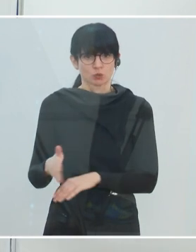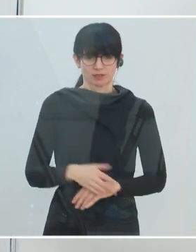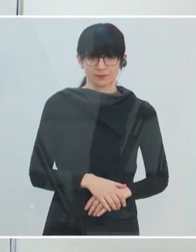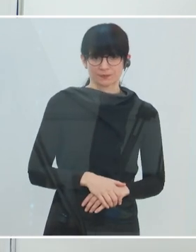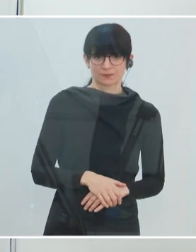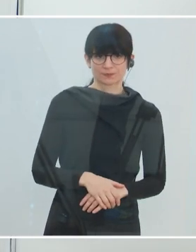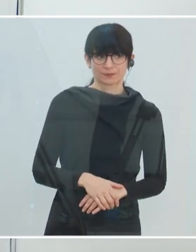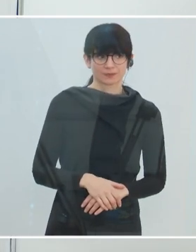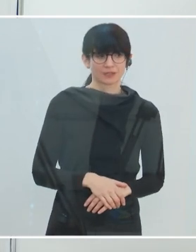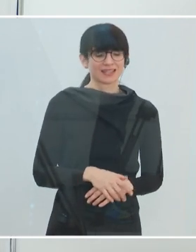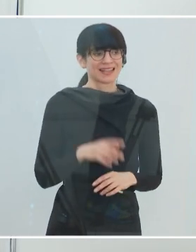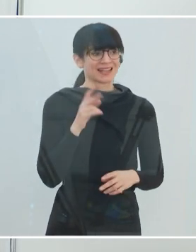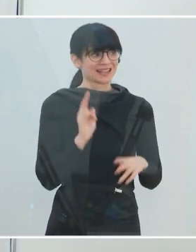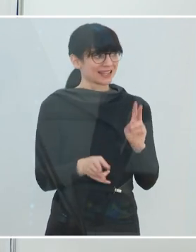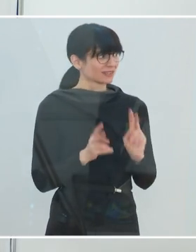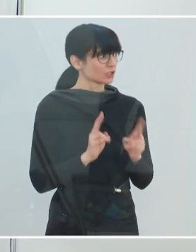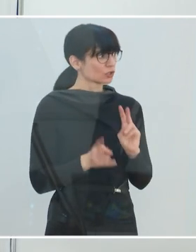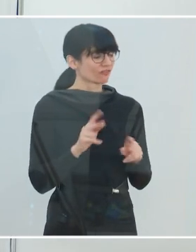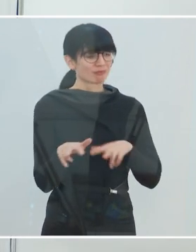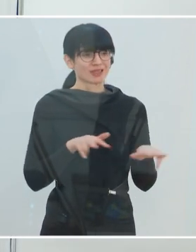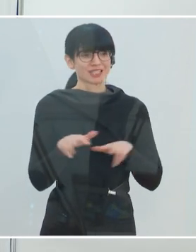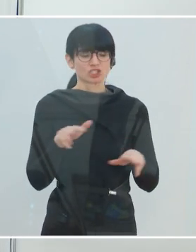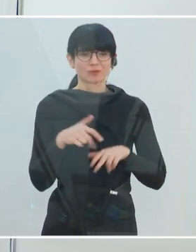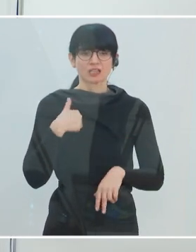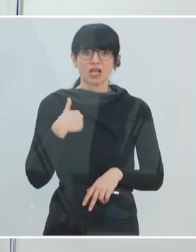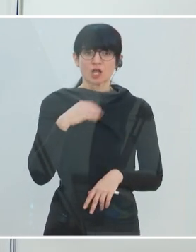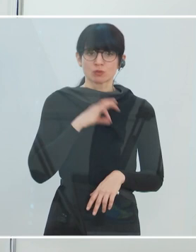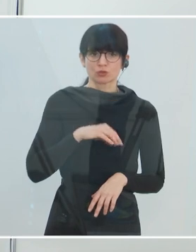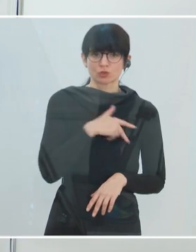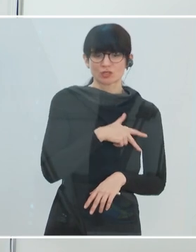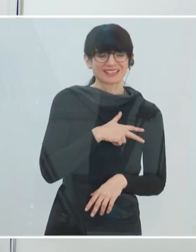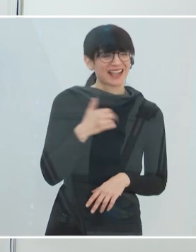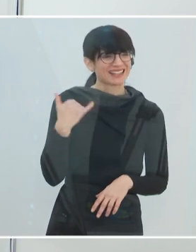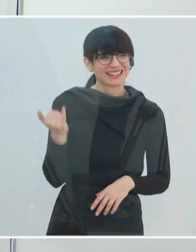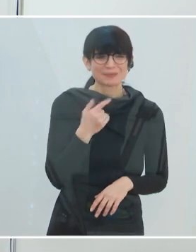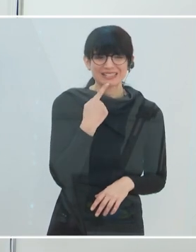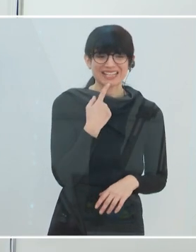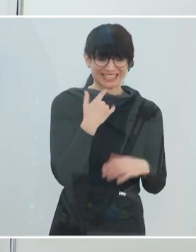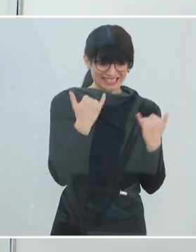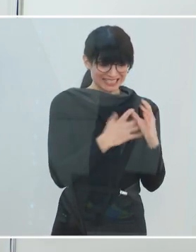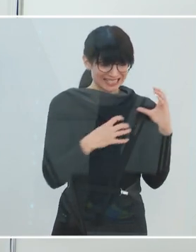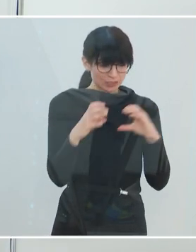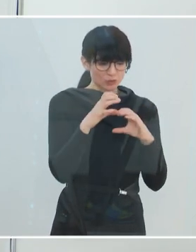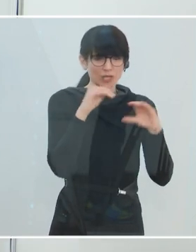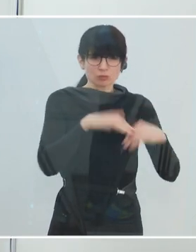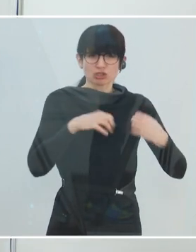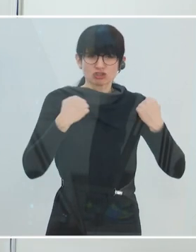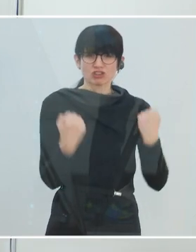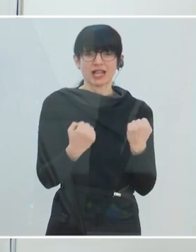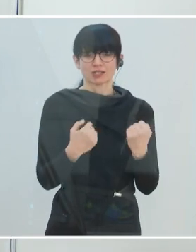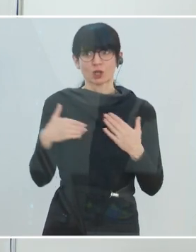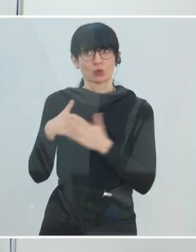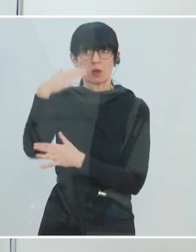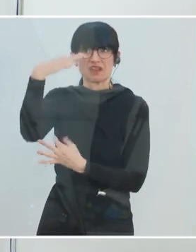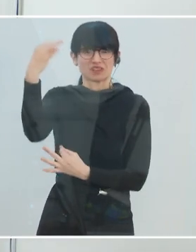Grundprinzip. Wir gehen auch in der Katastrophen, im Katastrophenmanagement psychosozial immer davon aus, du musst bestehende Ressourcen stärken. Du musst nicht neue Dinge